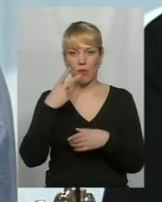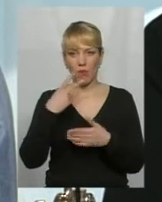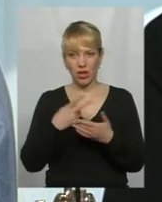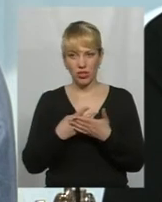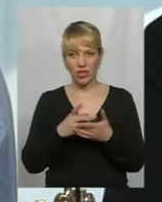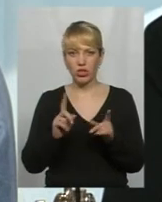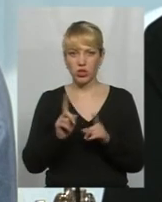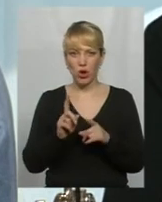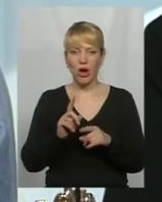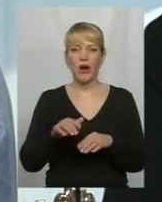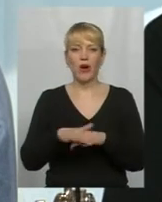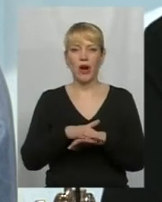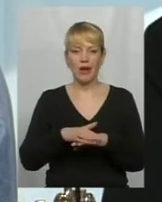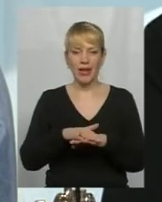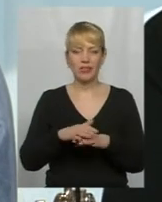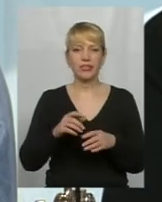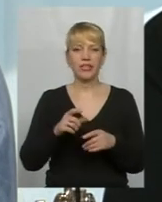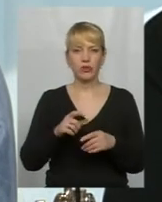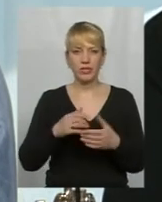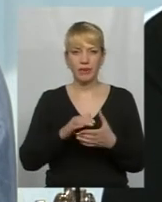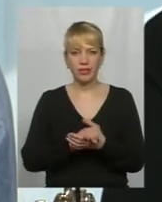що громадянське суспільство, так,